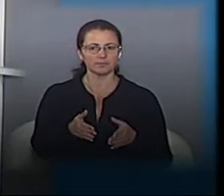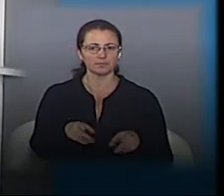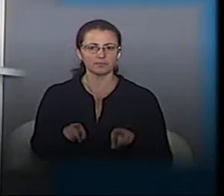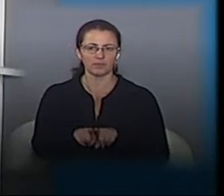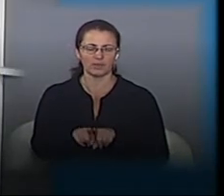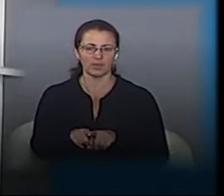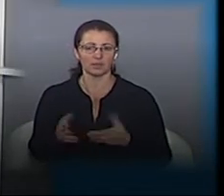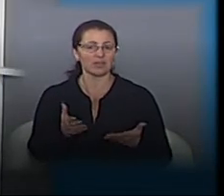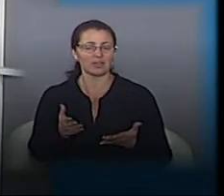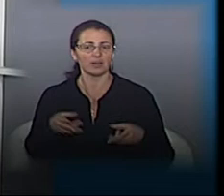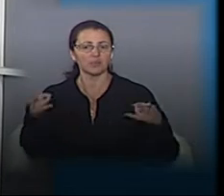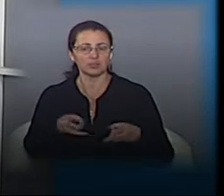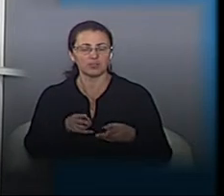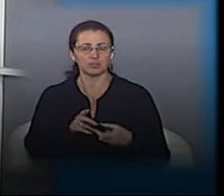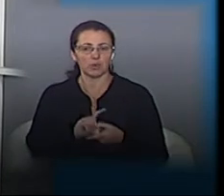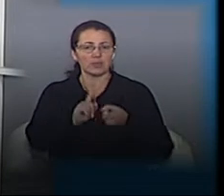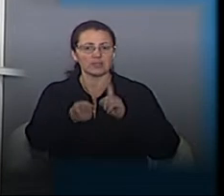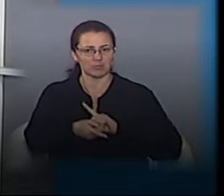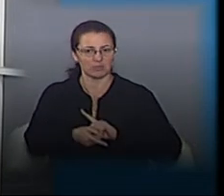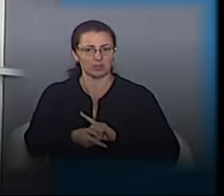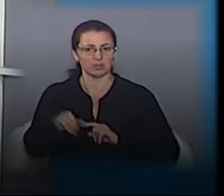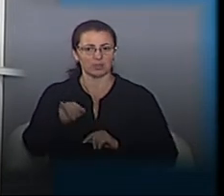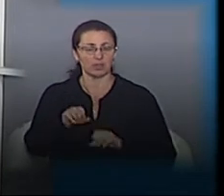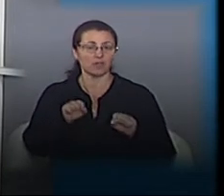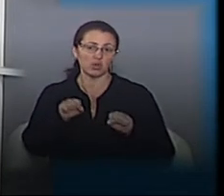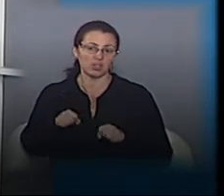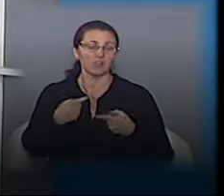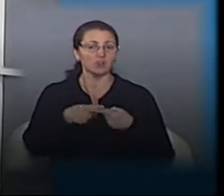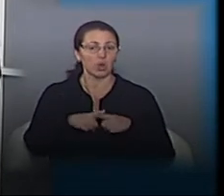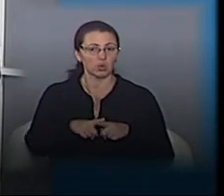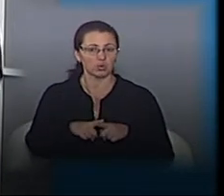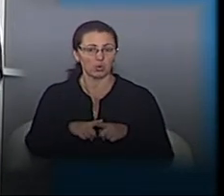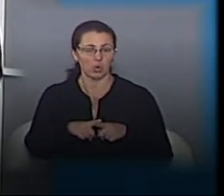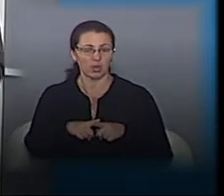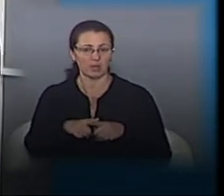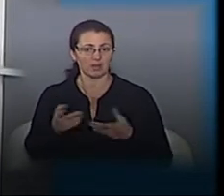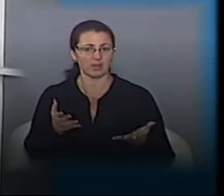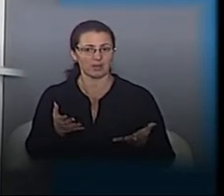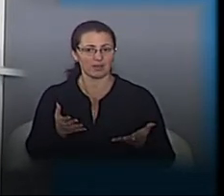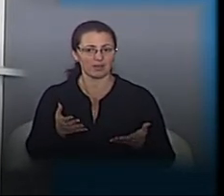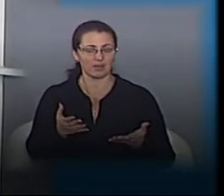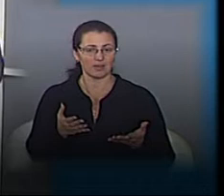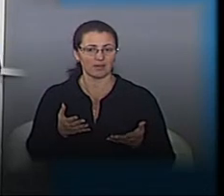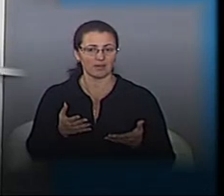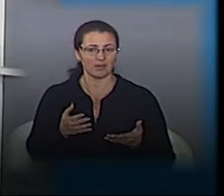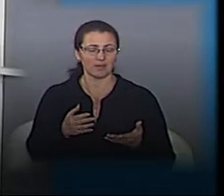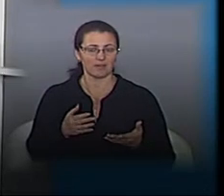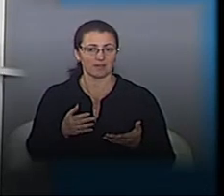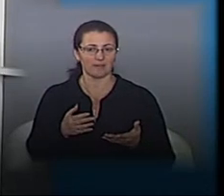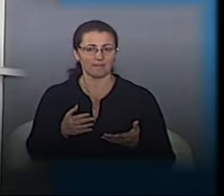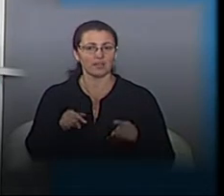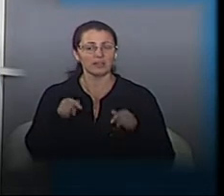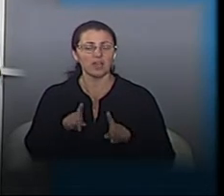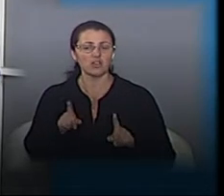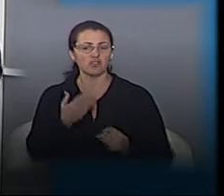яке варто змінити і, можливо, технології, ви пишете, мабуть, про це, так? Можливо, підрядники. Тобто те,